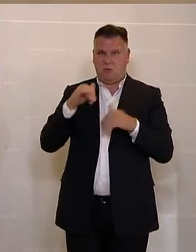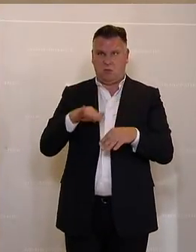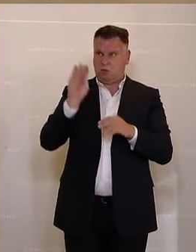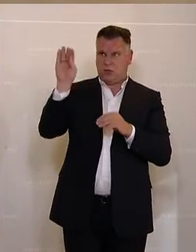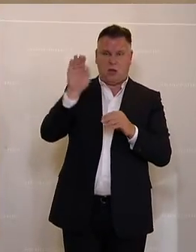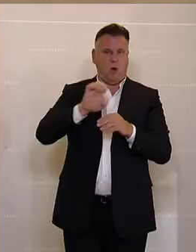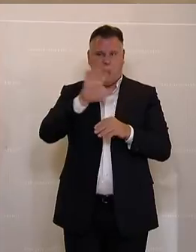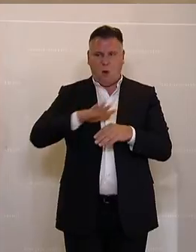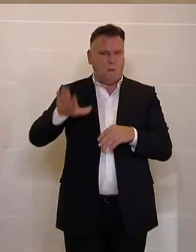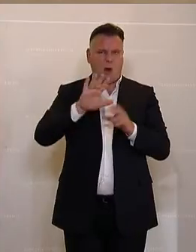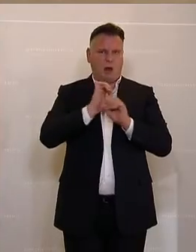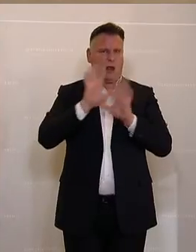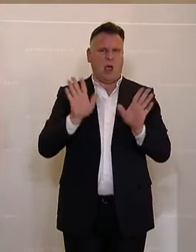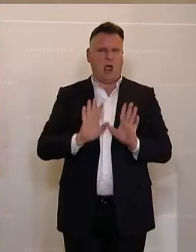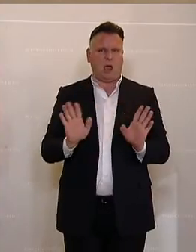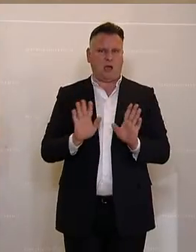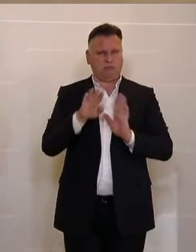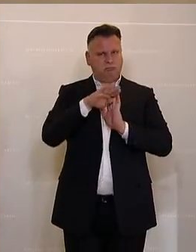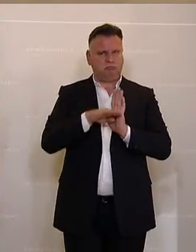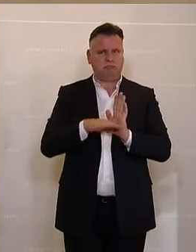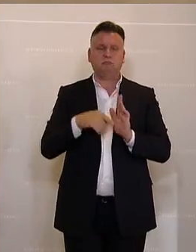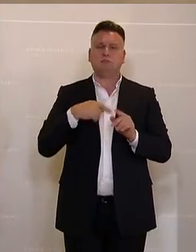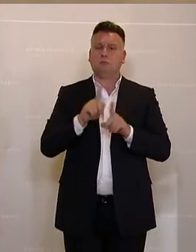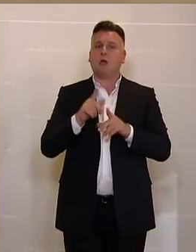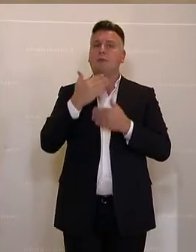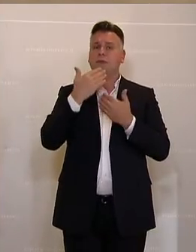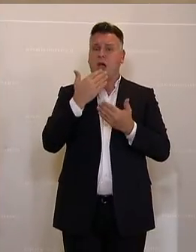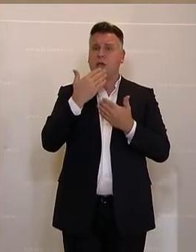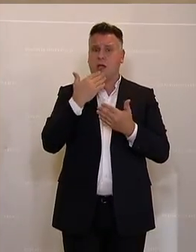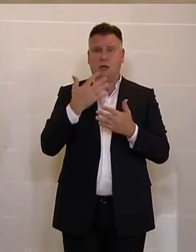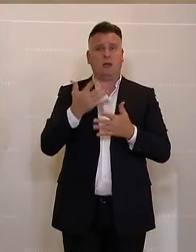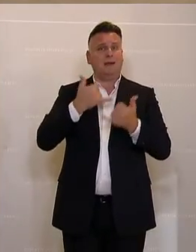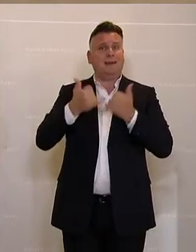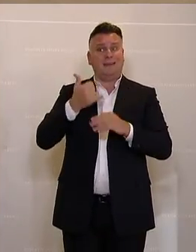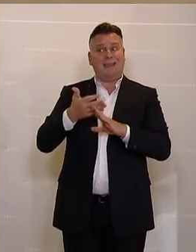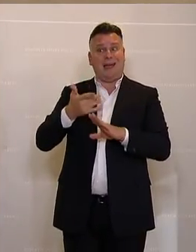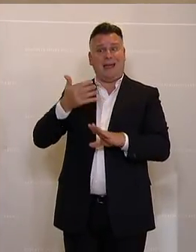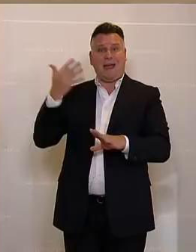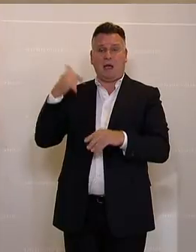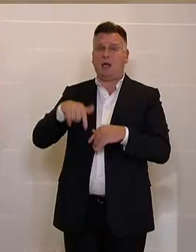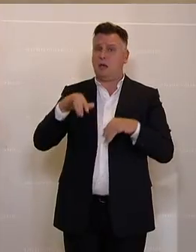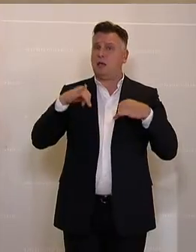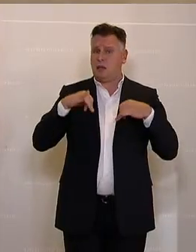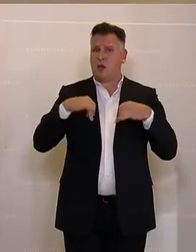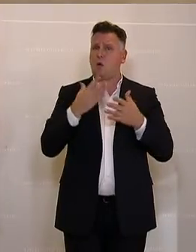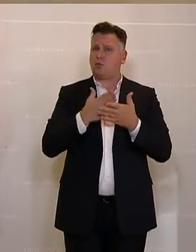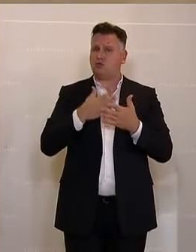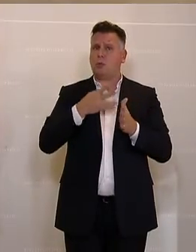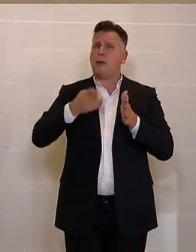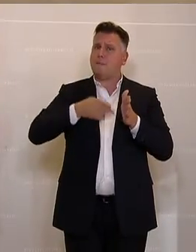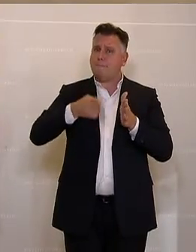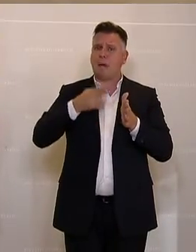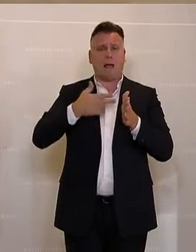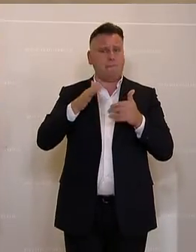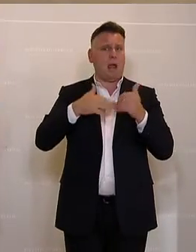Europa. Abschließend darf ich auch Danke sagen. glaube, in den letzten Jahren wurde sehr stark auch bei uns in Tirol in Bahninfrastruktur